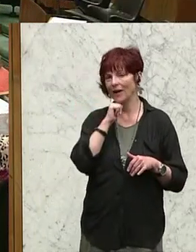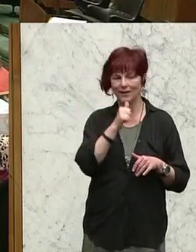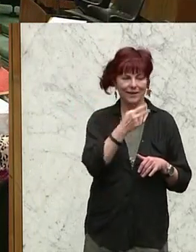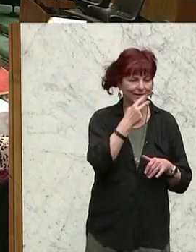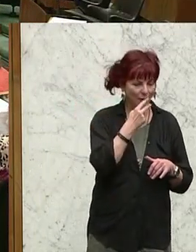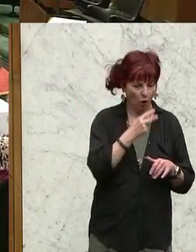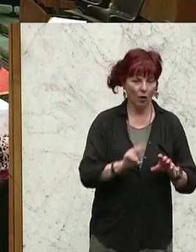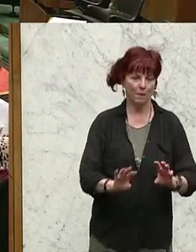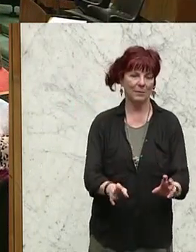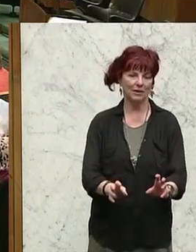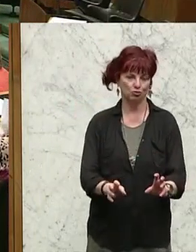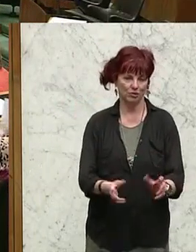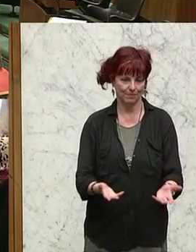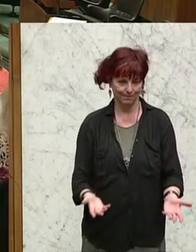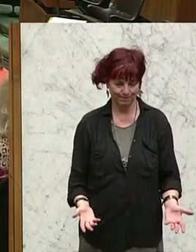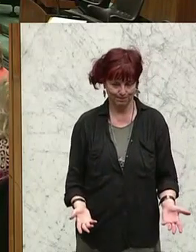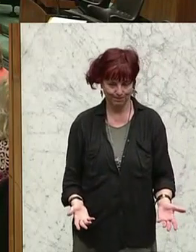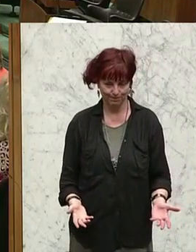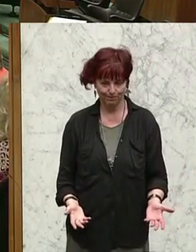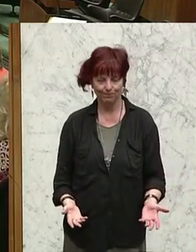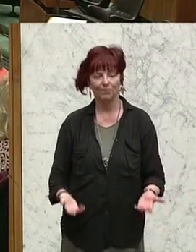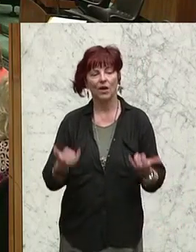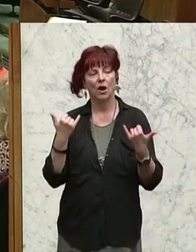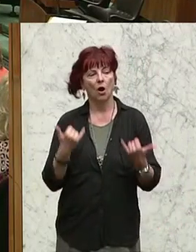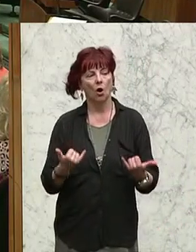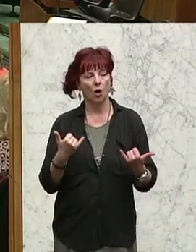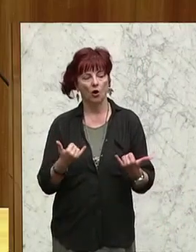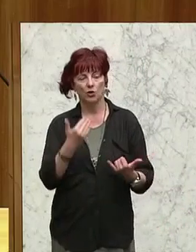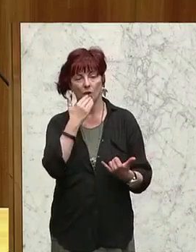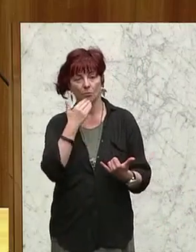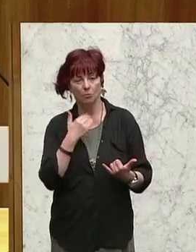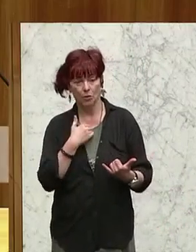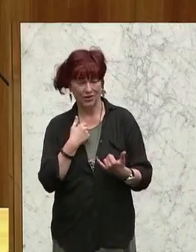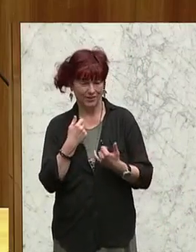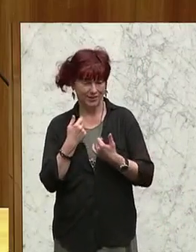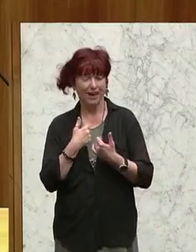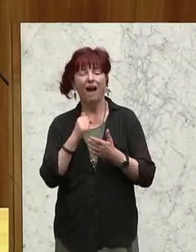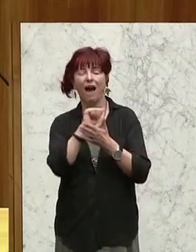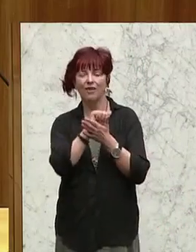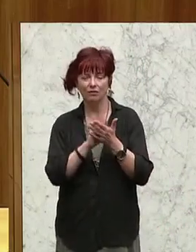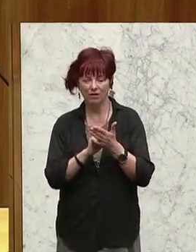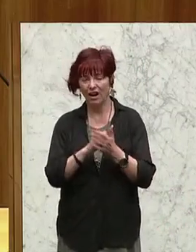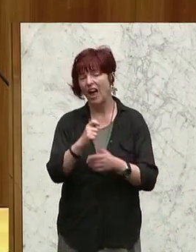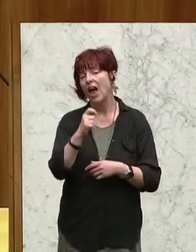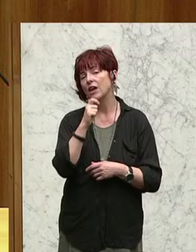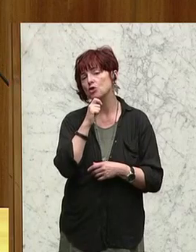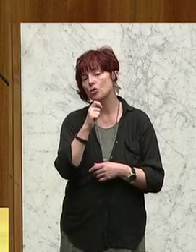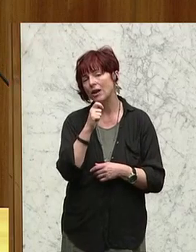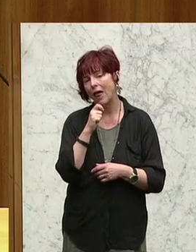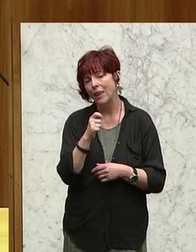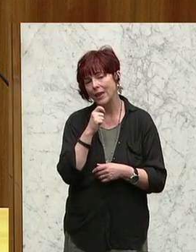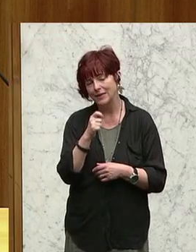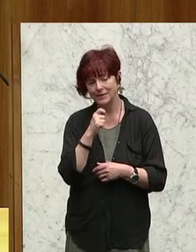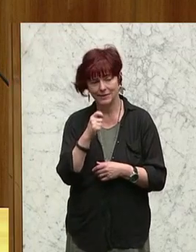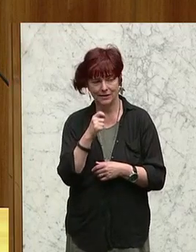vor den Bildschirmen. Ich möchte heute mit einer Journalistenlegende in Österreich beginnen, Helmut A. Gansterer, in